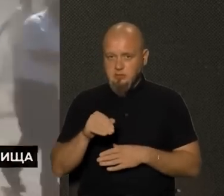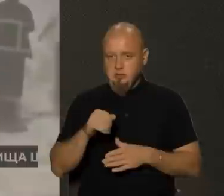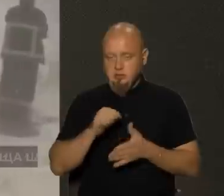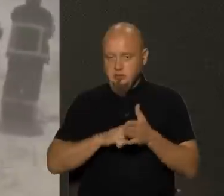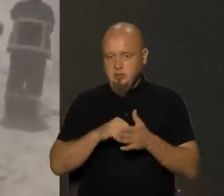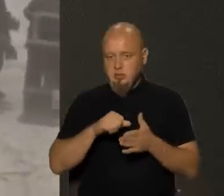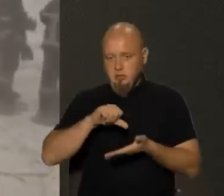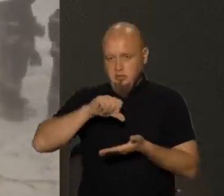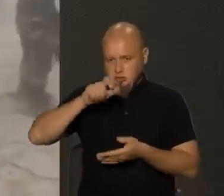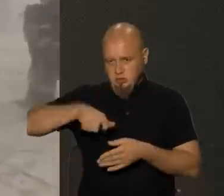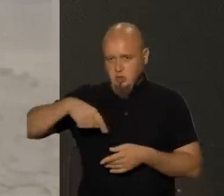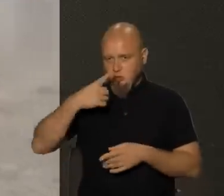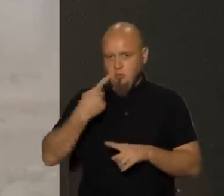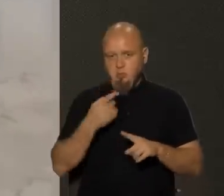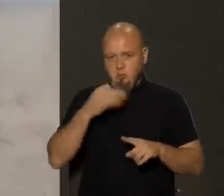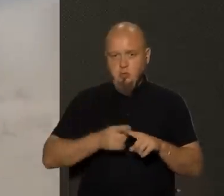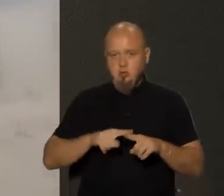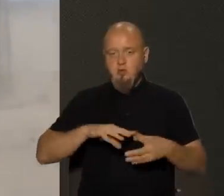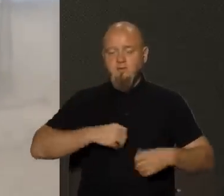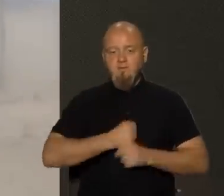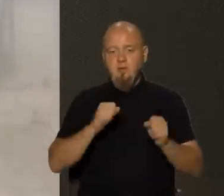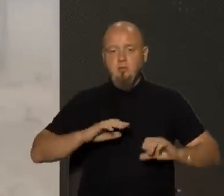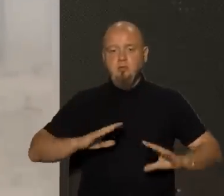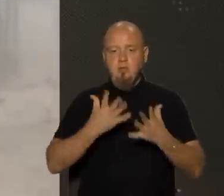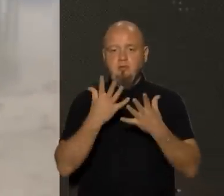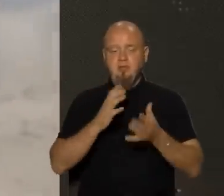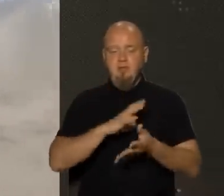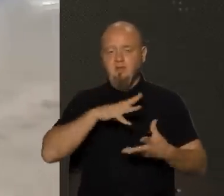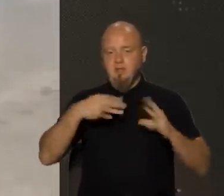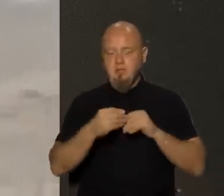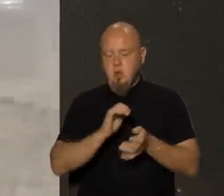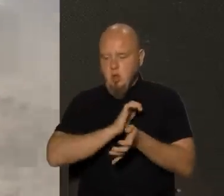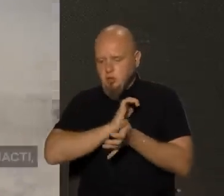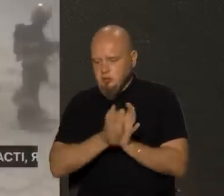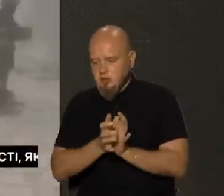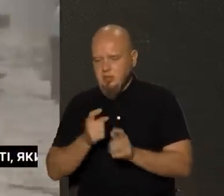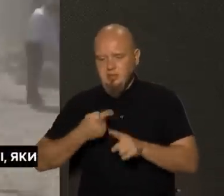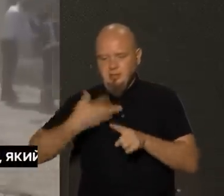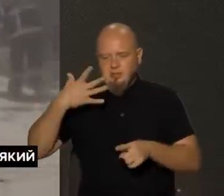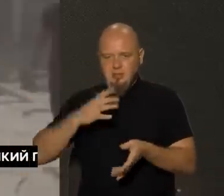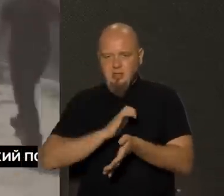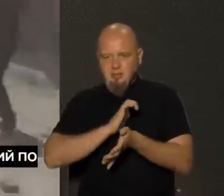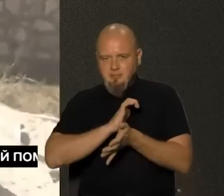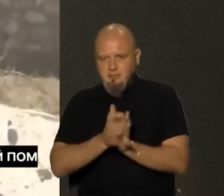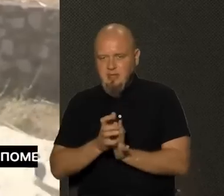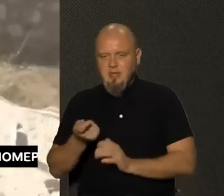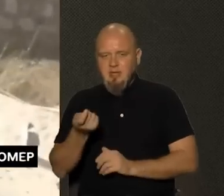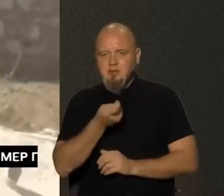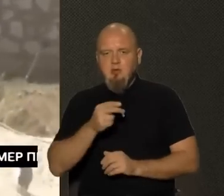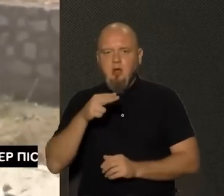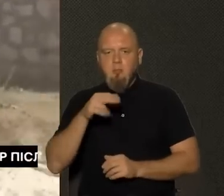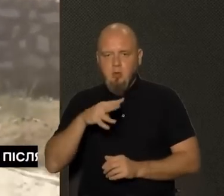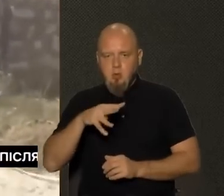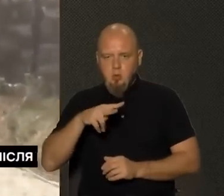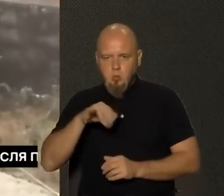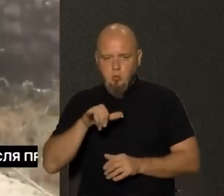чинники говорять про те, що вибух стався внаслідок критичної концентрації зернового пилу в